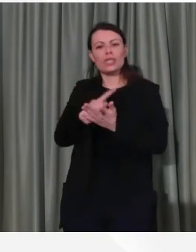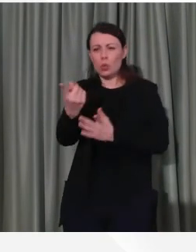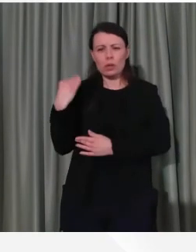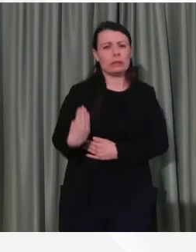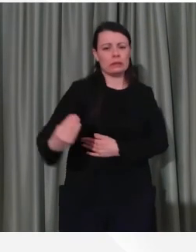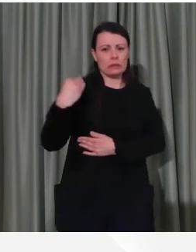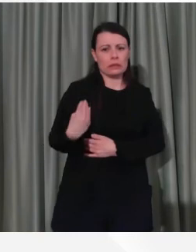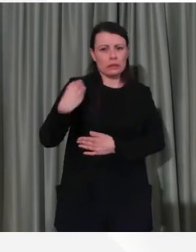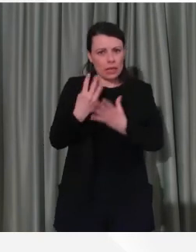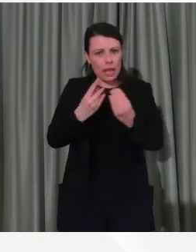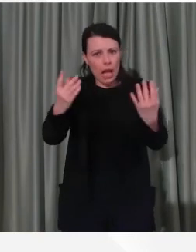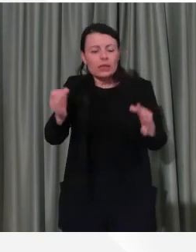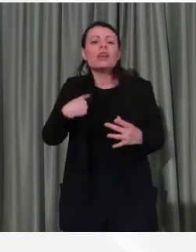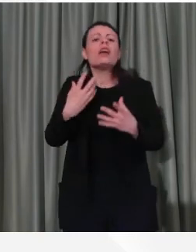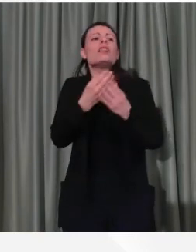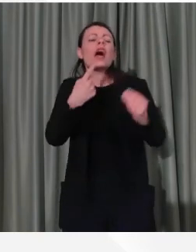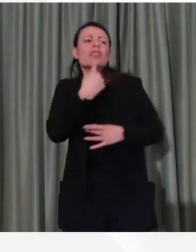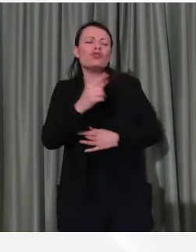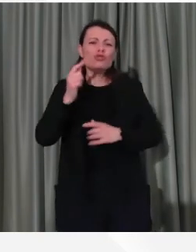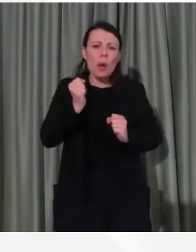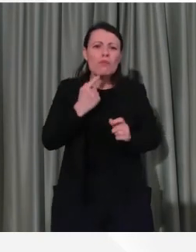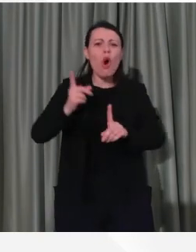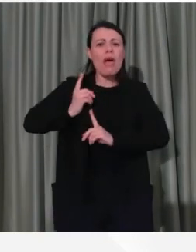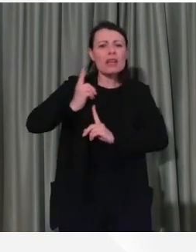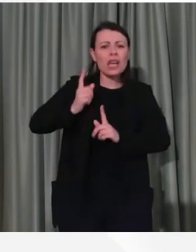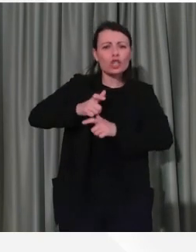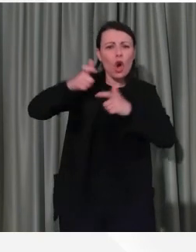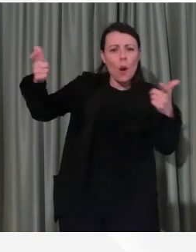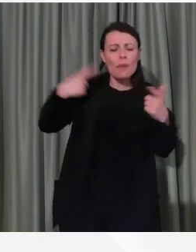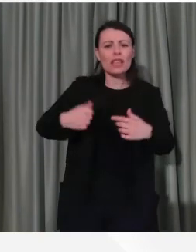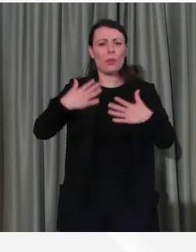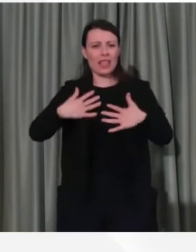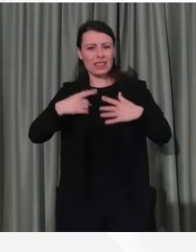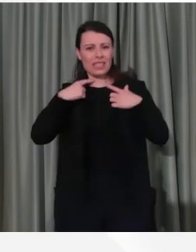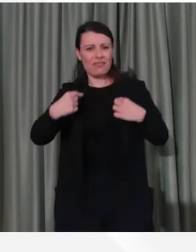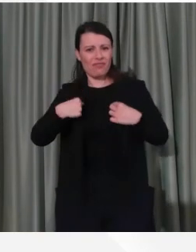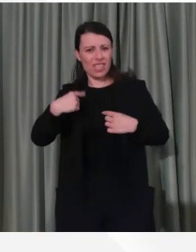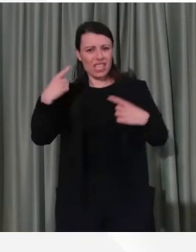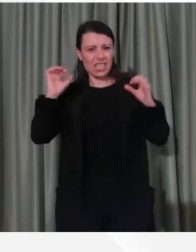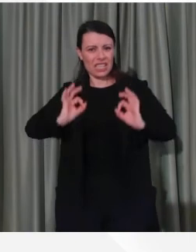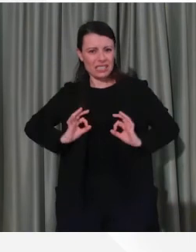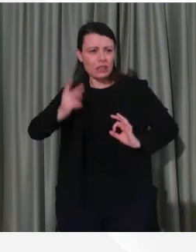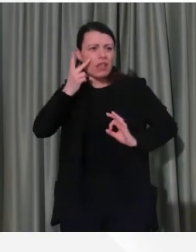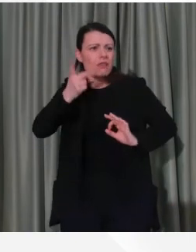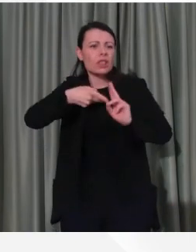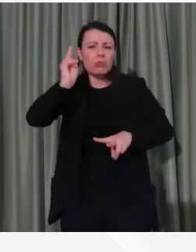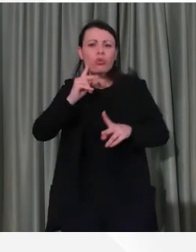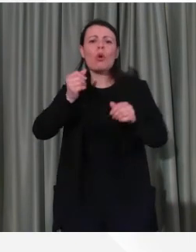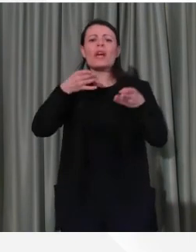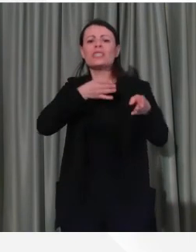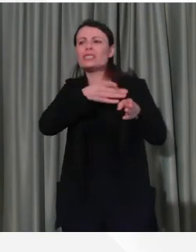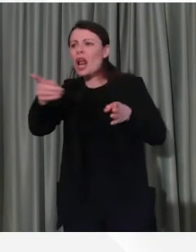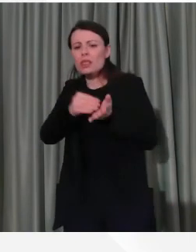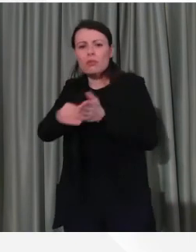più esercito, più divise per le strade, ricordiamo che oggi o meglio ieri nella giunta Regione